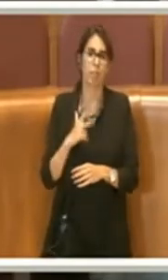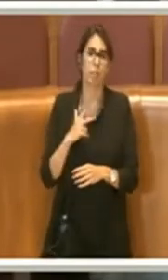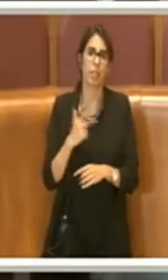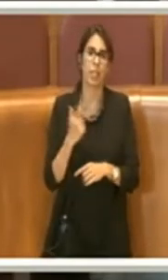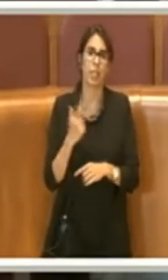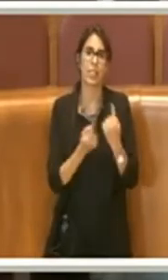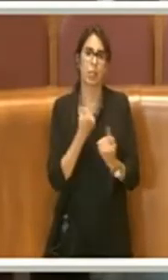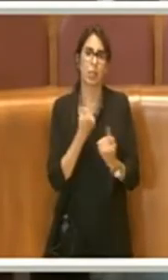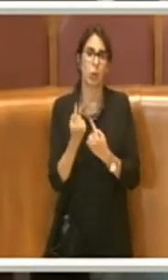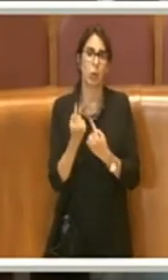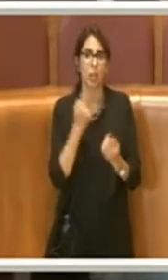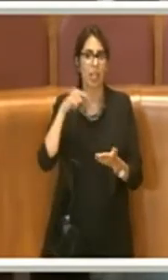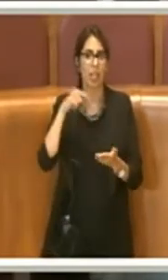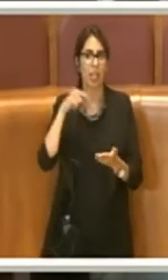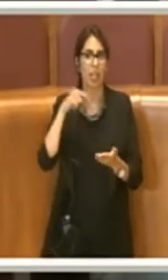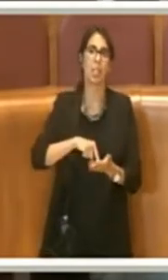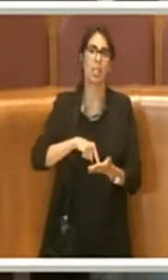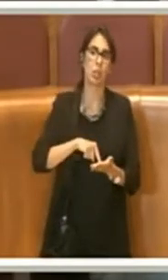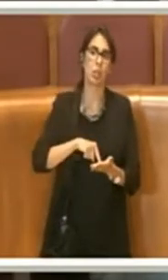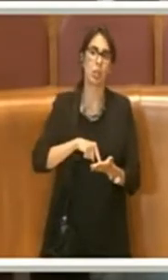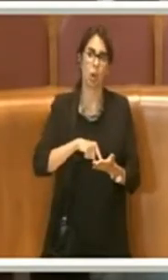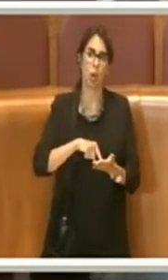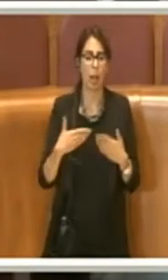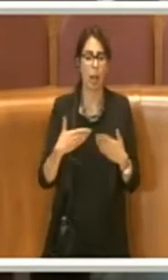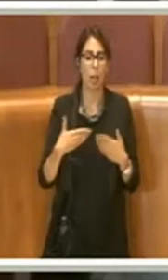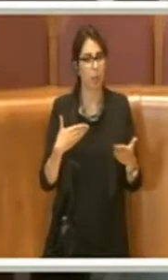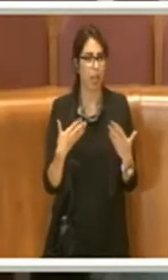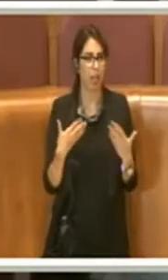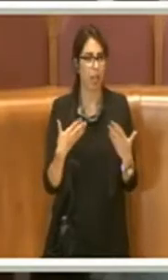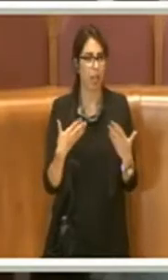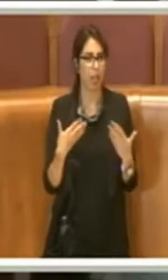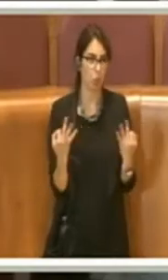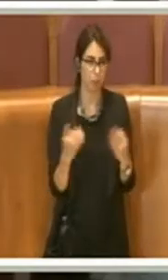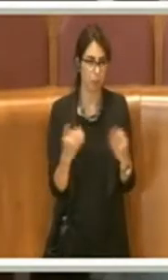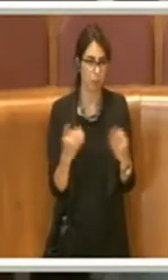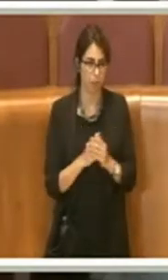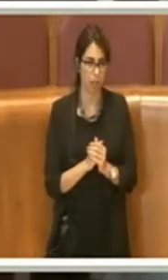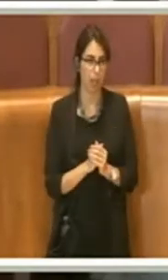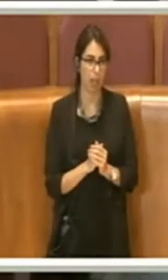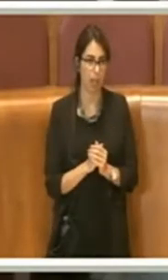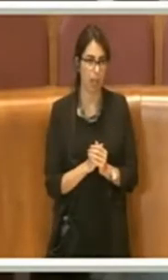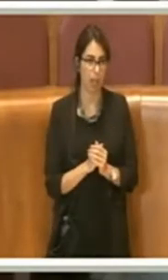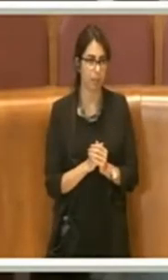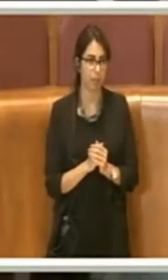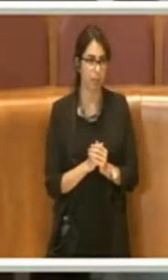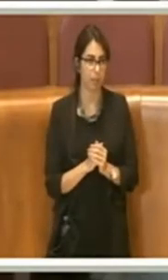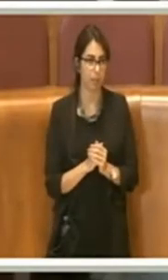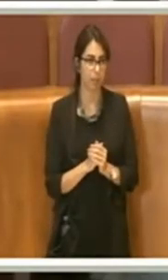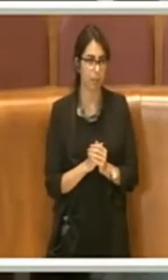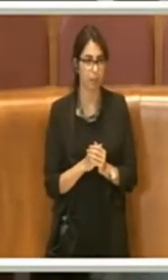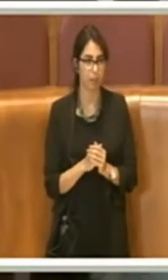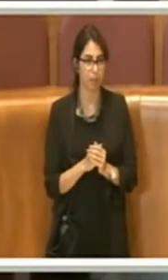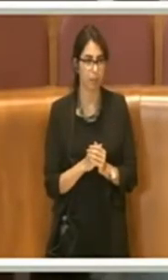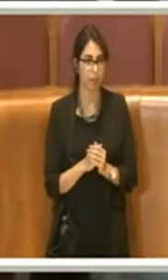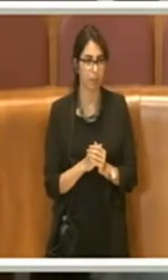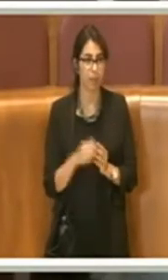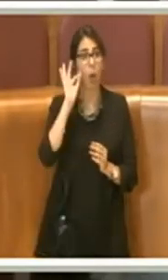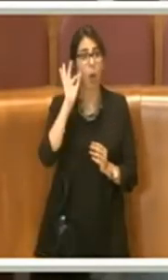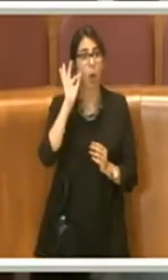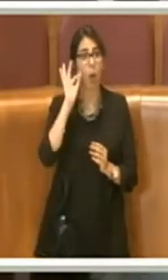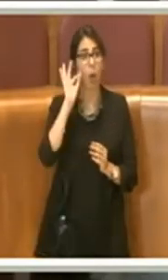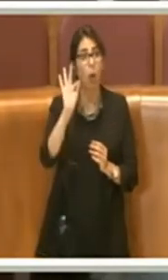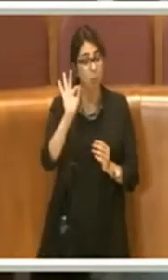prima possibile, il più vicino alla normalità, per consentire